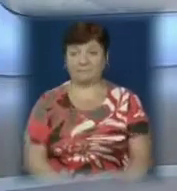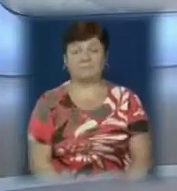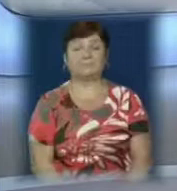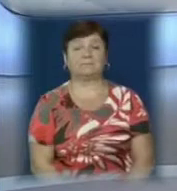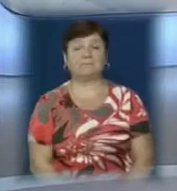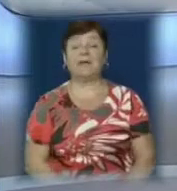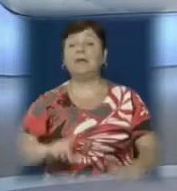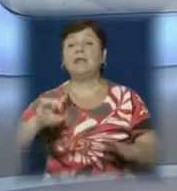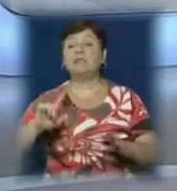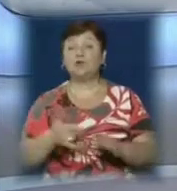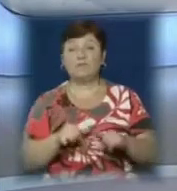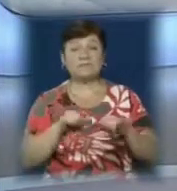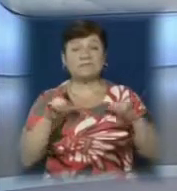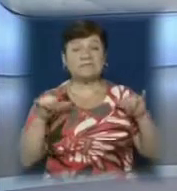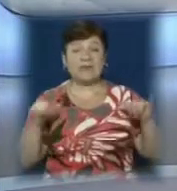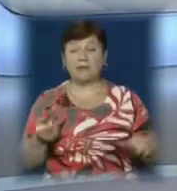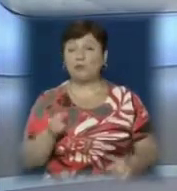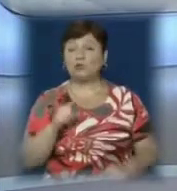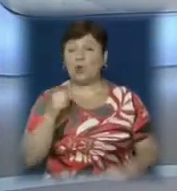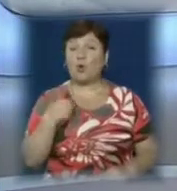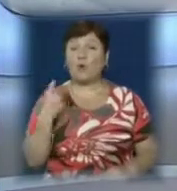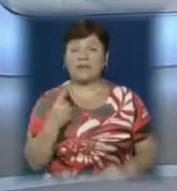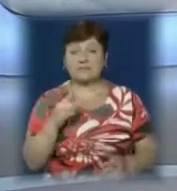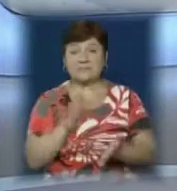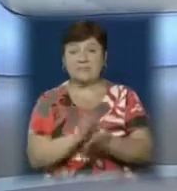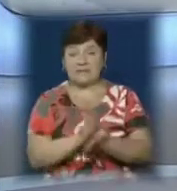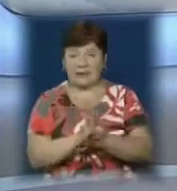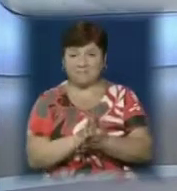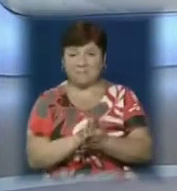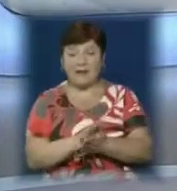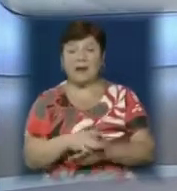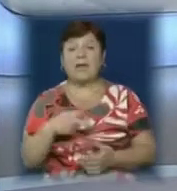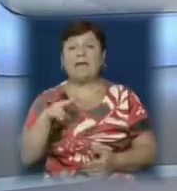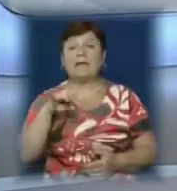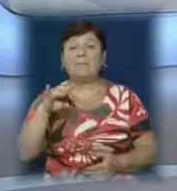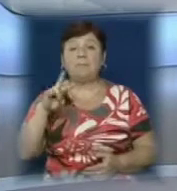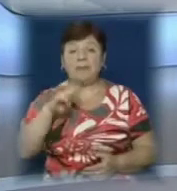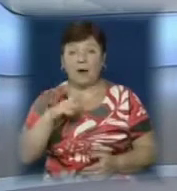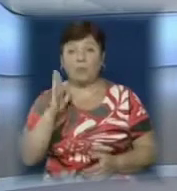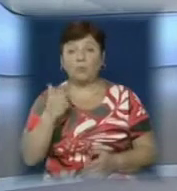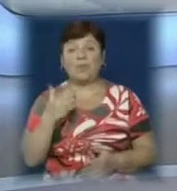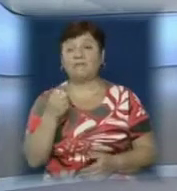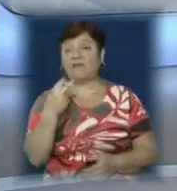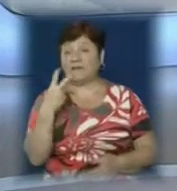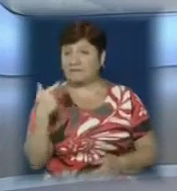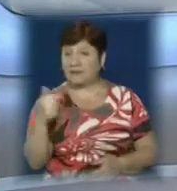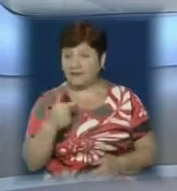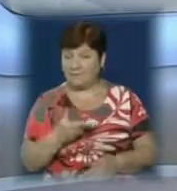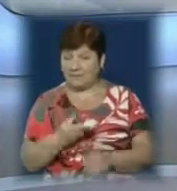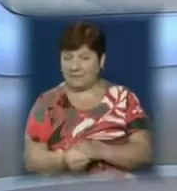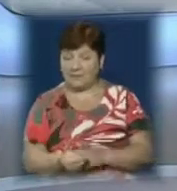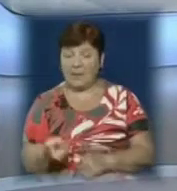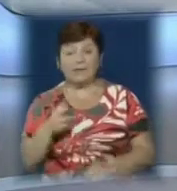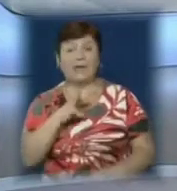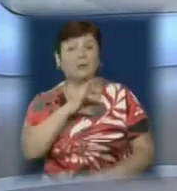І знову зростання тарифів. Цього разу на вивезення сміття. Вже з липня у Ужгородці платитимуть майже 12 гривень. Для